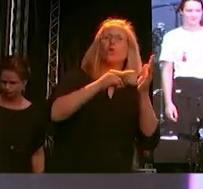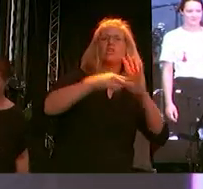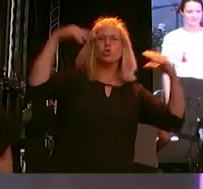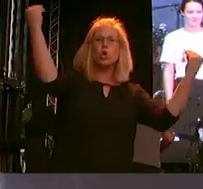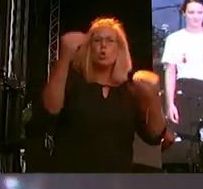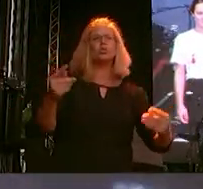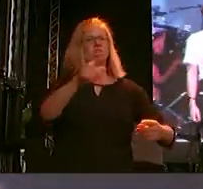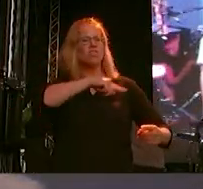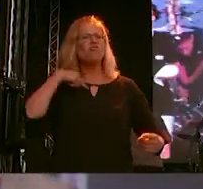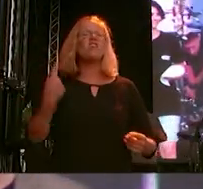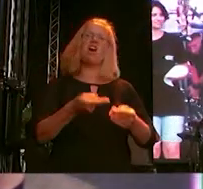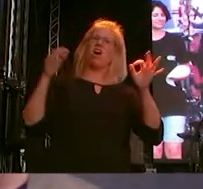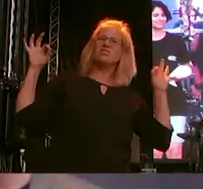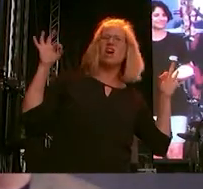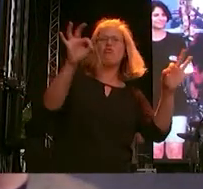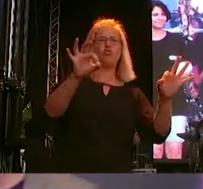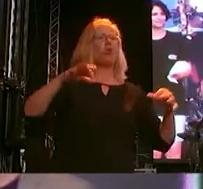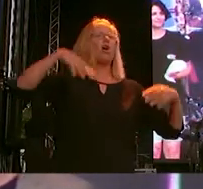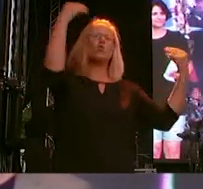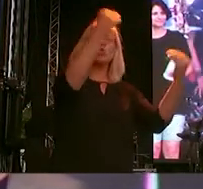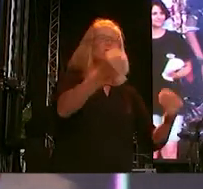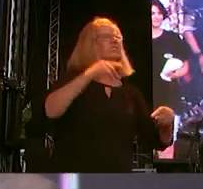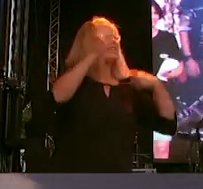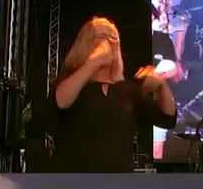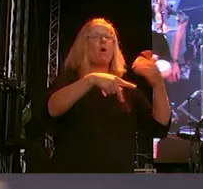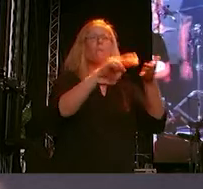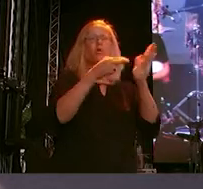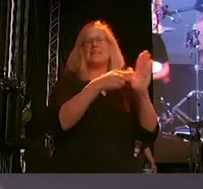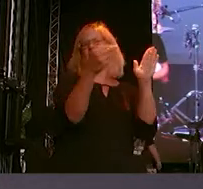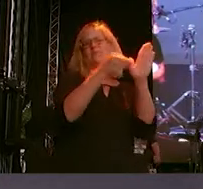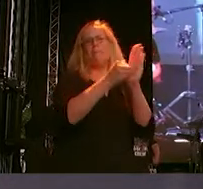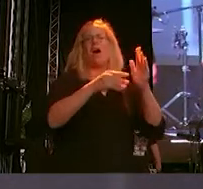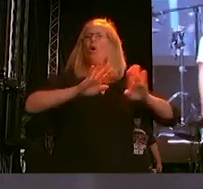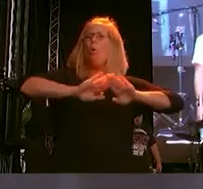jede Kunst ist immer politisch. Es gibt keine unpolitische Kunst. Basta.